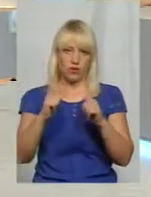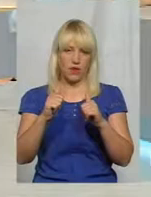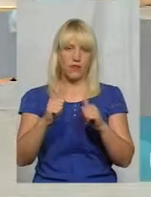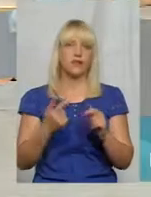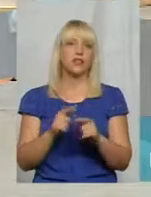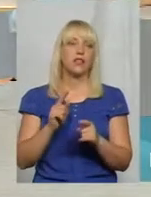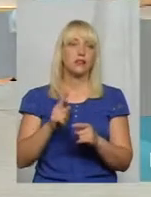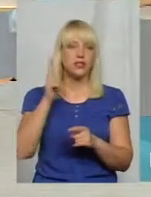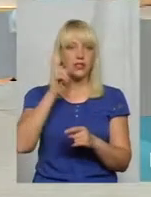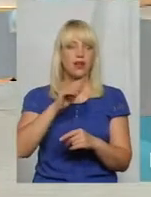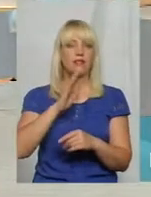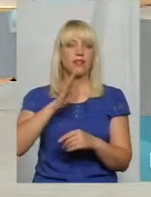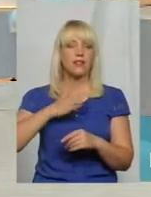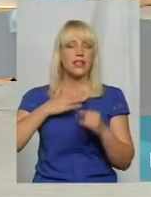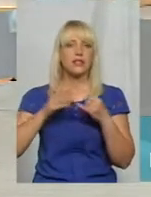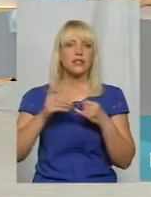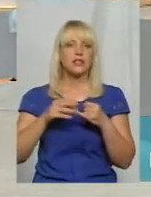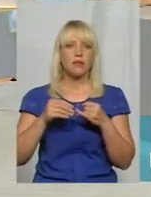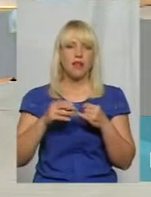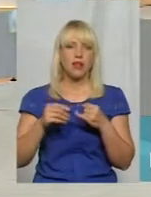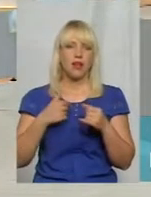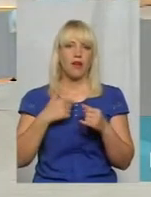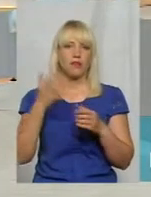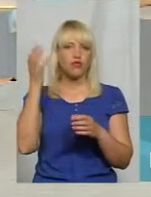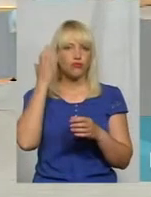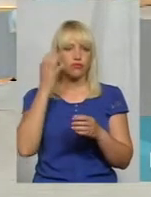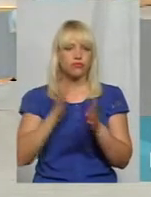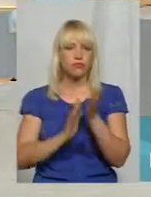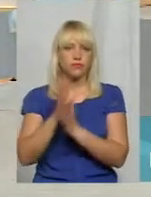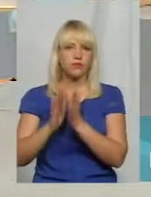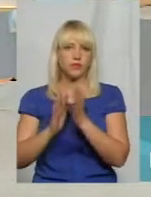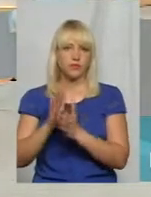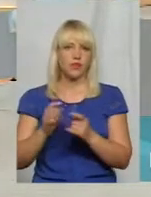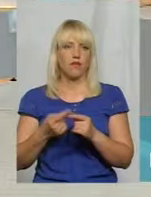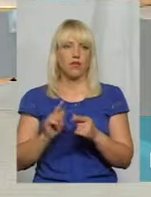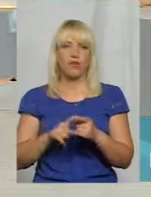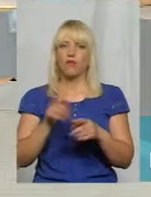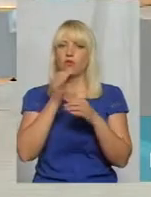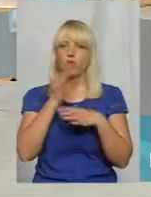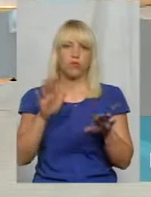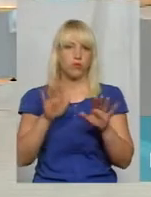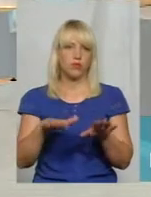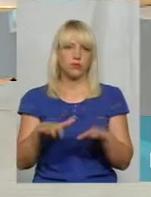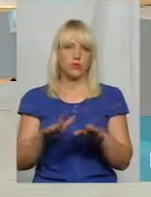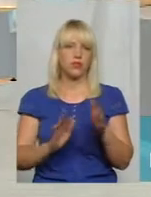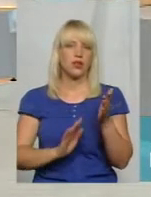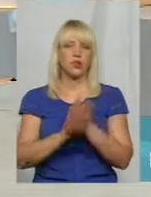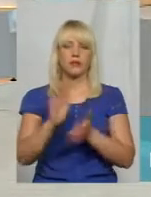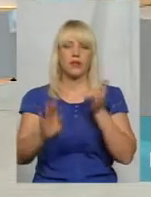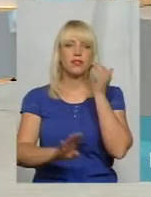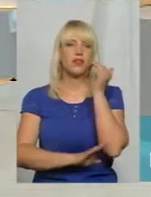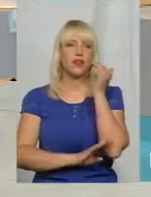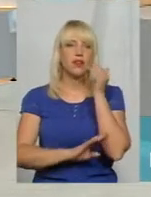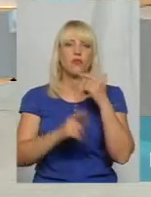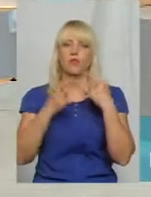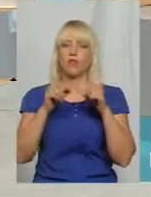земля плодородна, вона в любому місці росте дерево, де